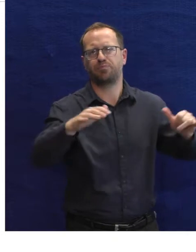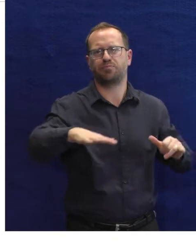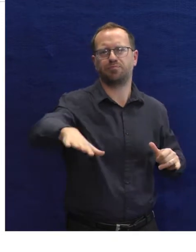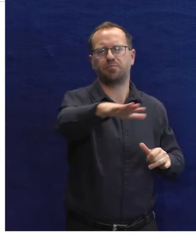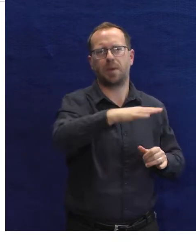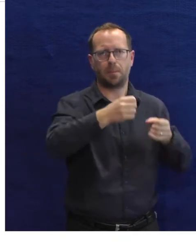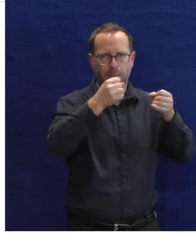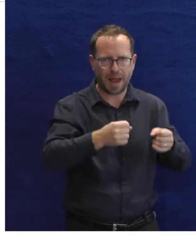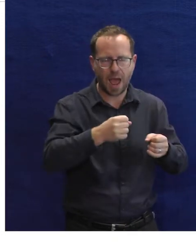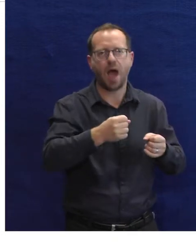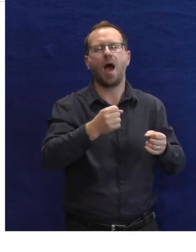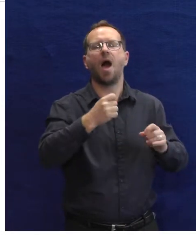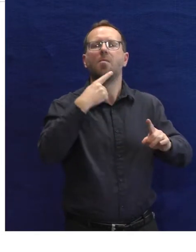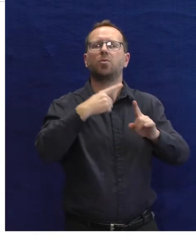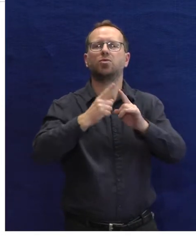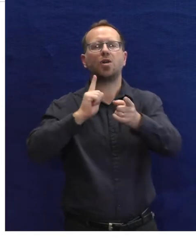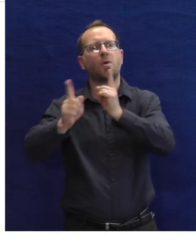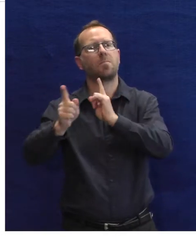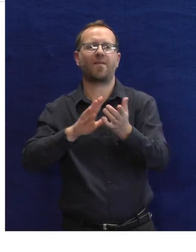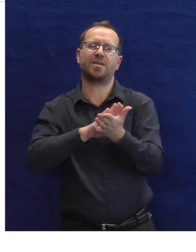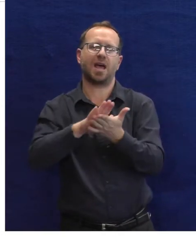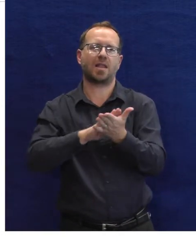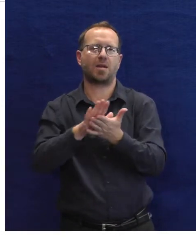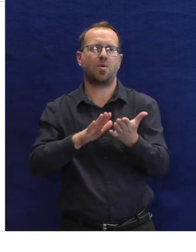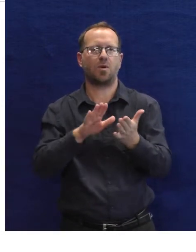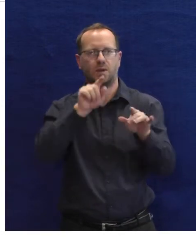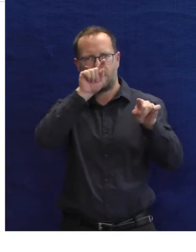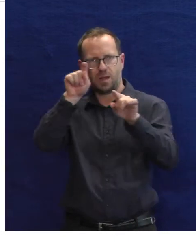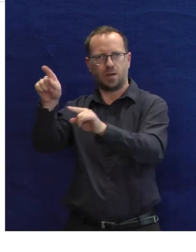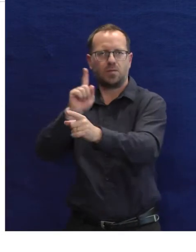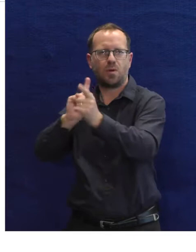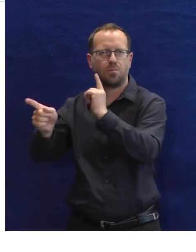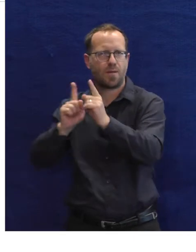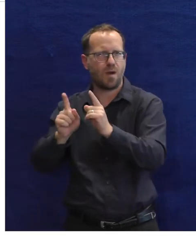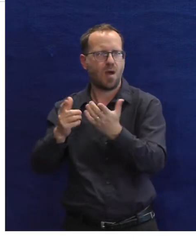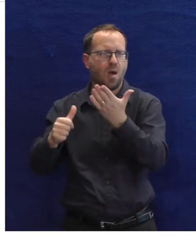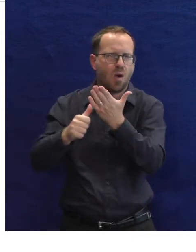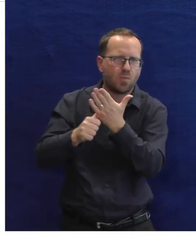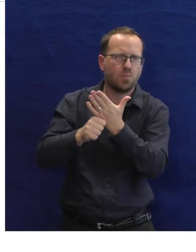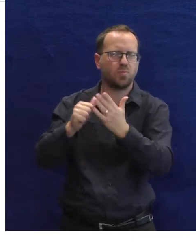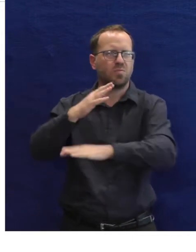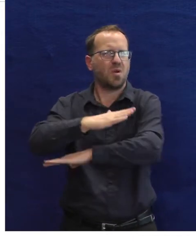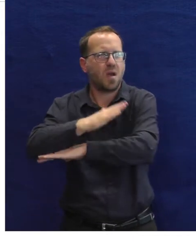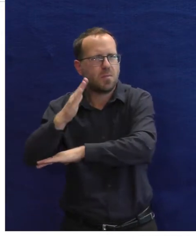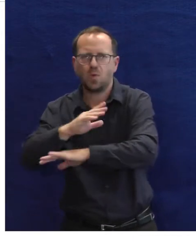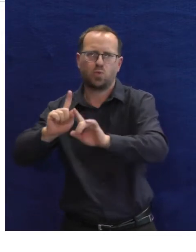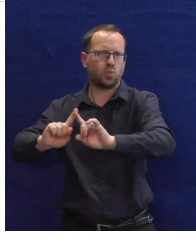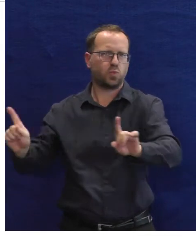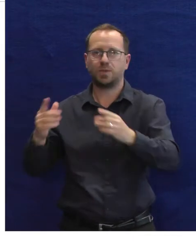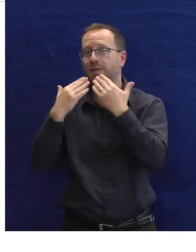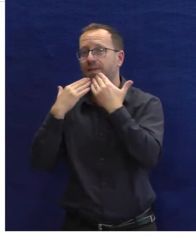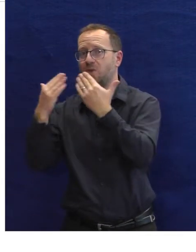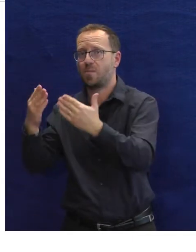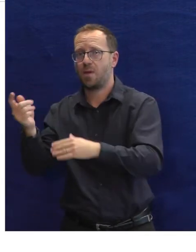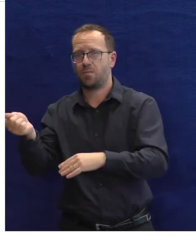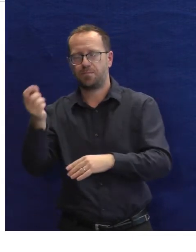dopravu i ke klientovi, i od klienta zdarma, takže tím jsme rozšířili tu půjčovny opravdu po